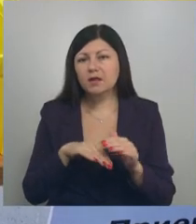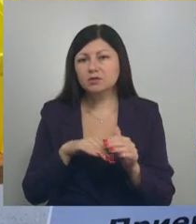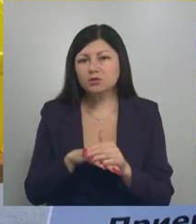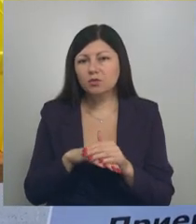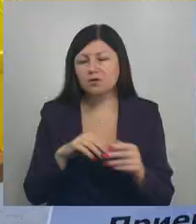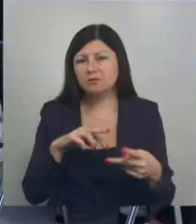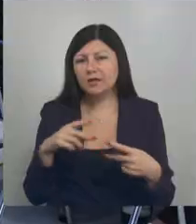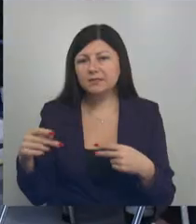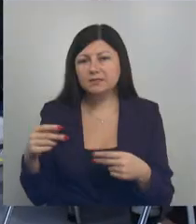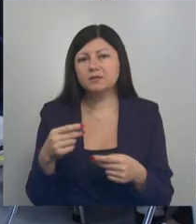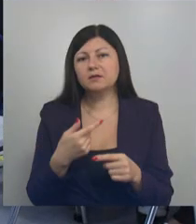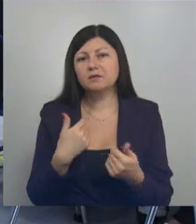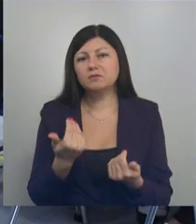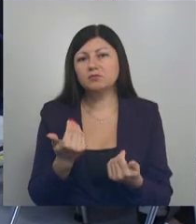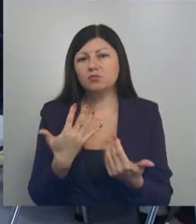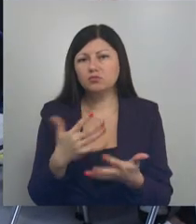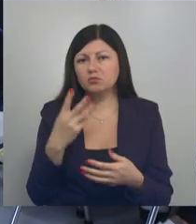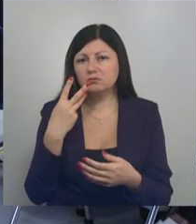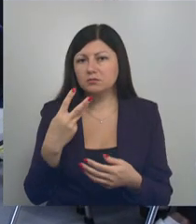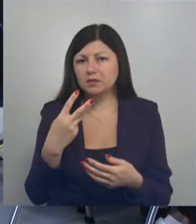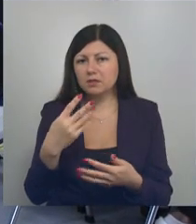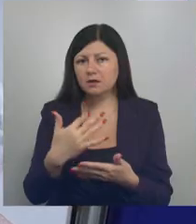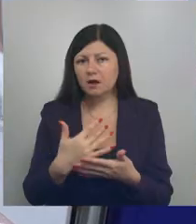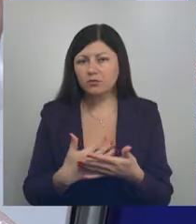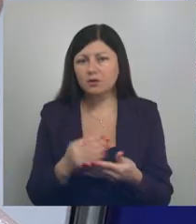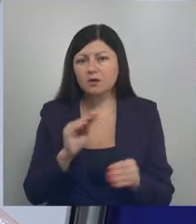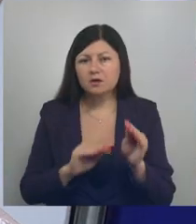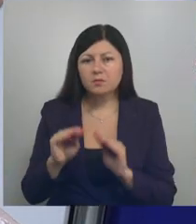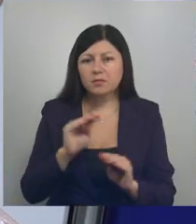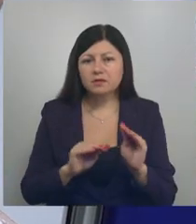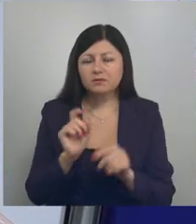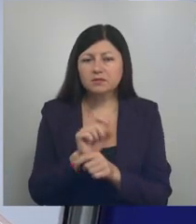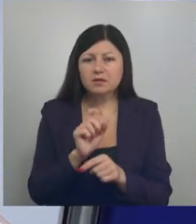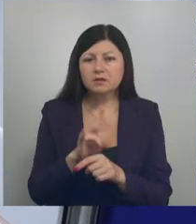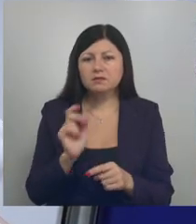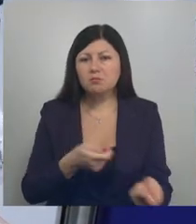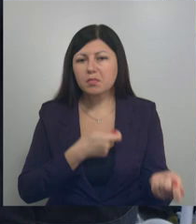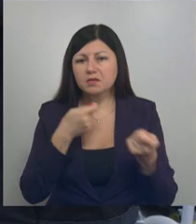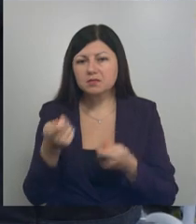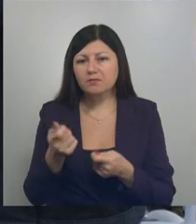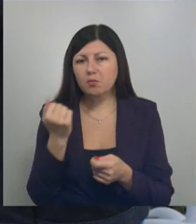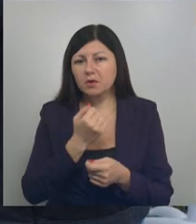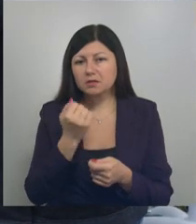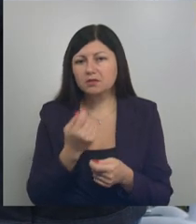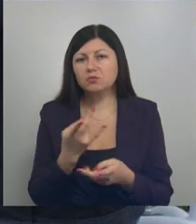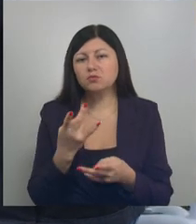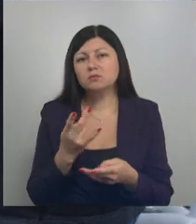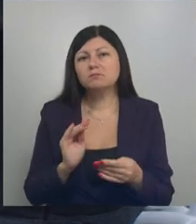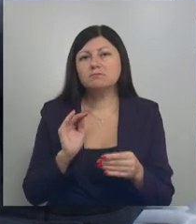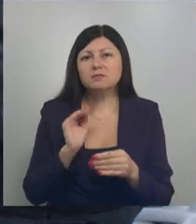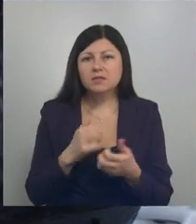обучения вместе с коллегами прошел три раунда. Команда комплектовала заказы на поставку материалов. Главное – добиться при этом